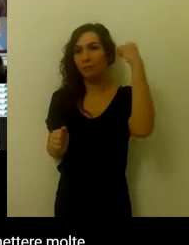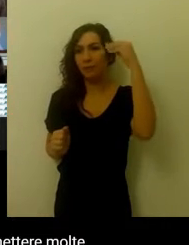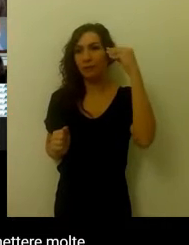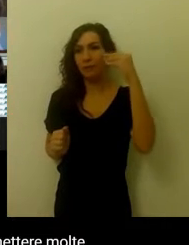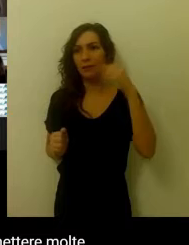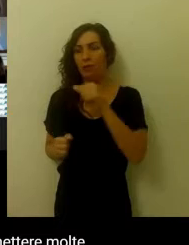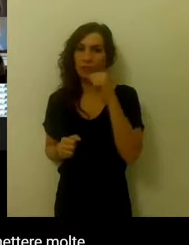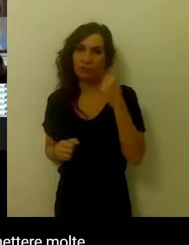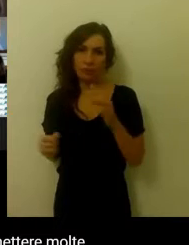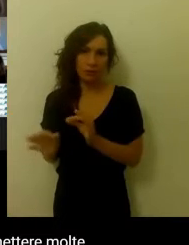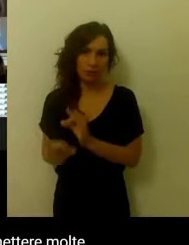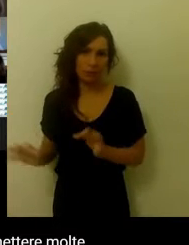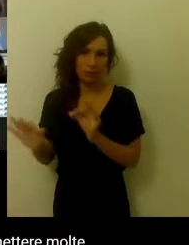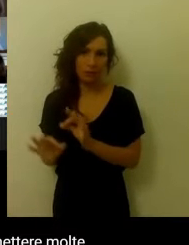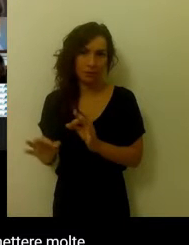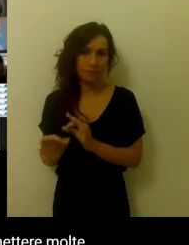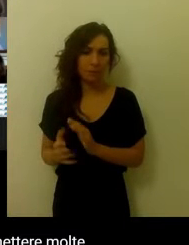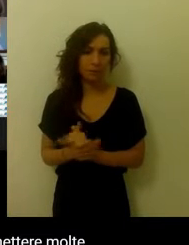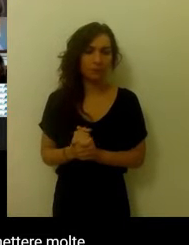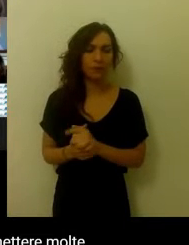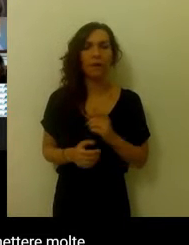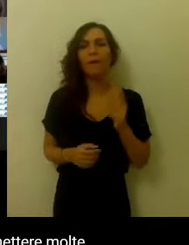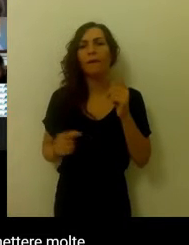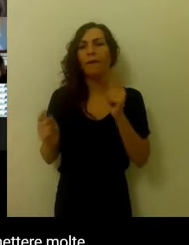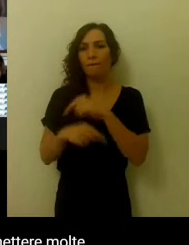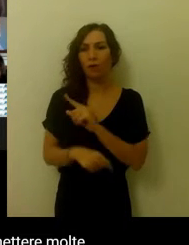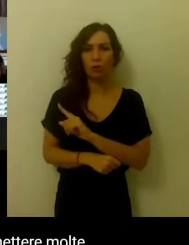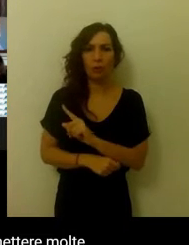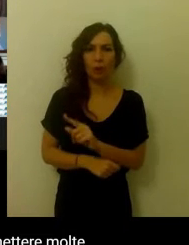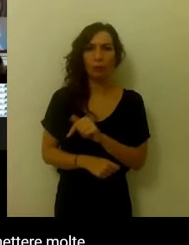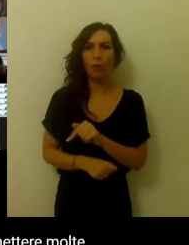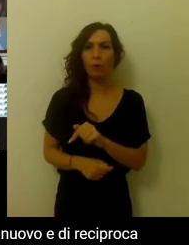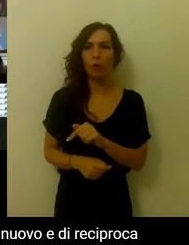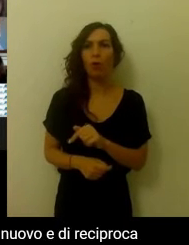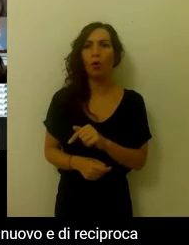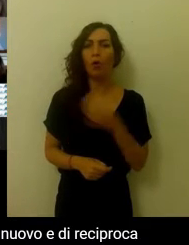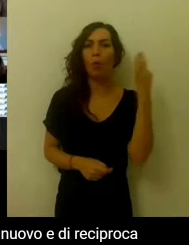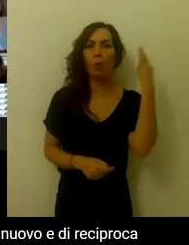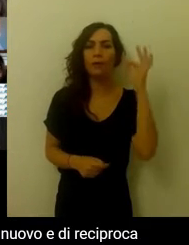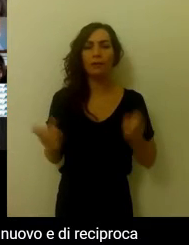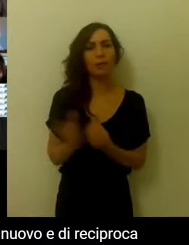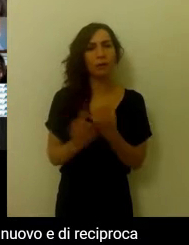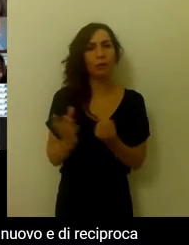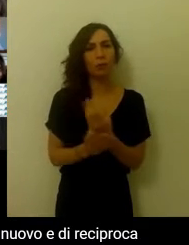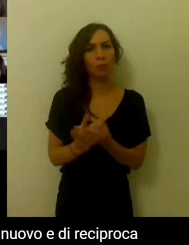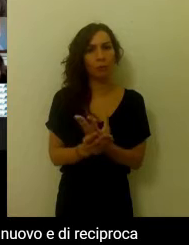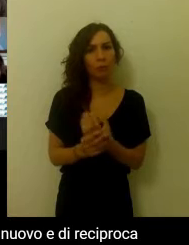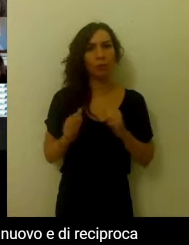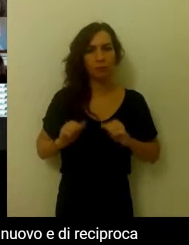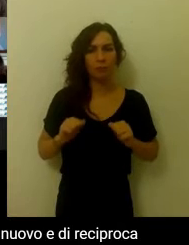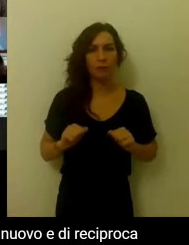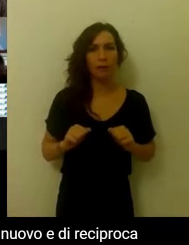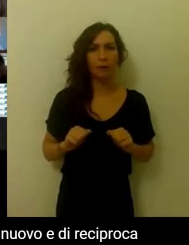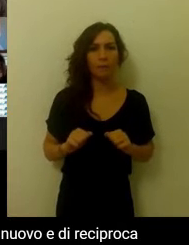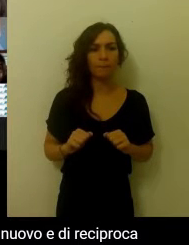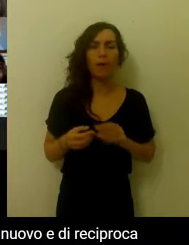in realtà ci possono permettere ai bambini e ai ragazzi di sviluppare molte caratteristiche di qualità. E